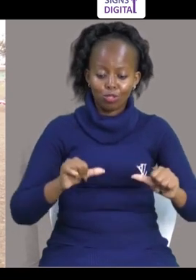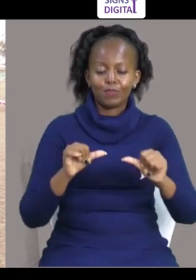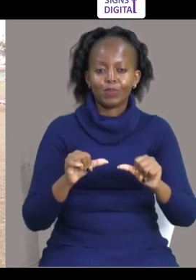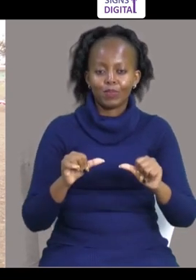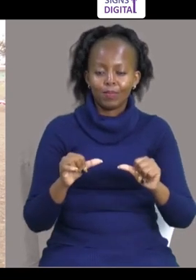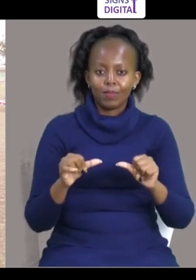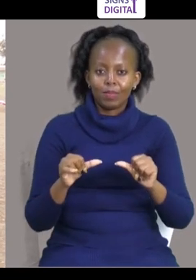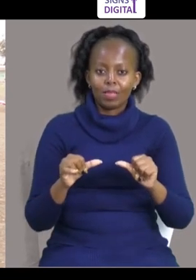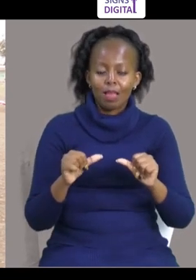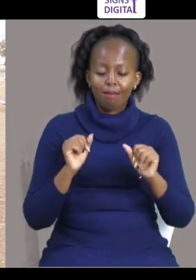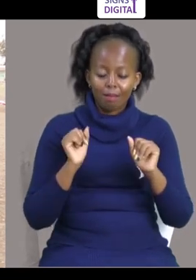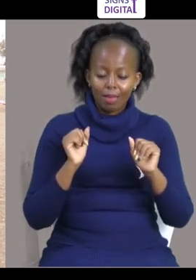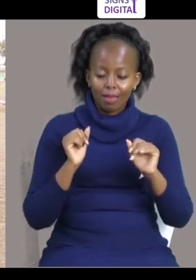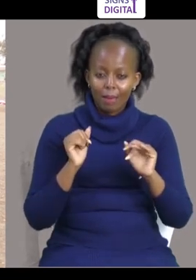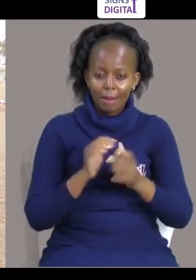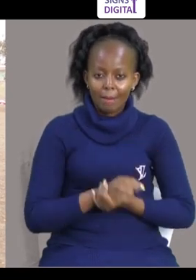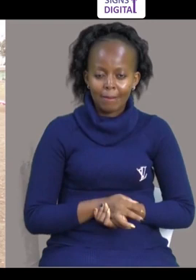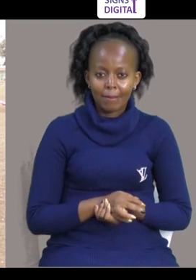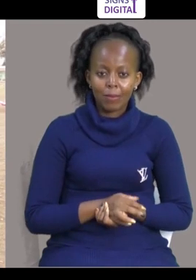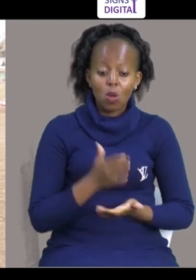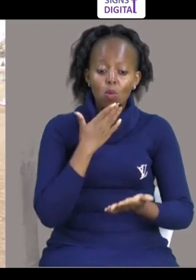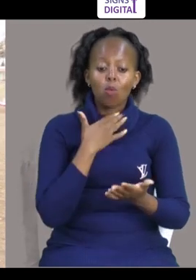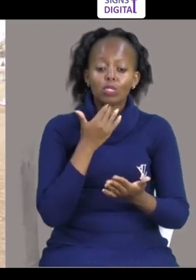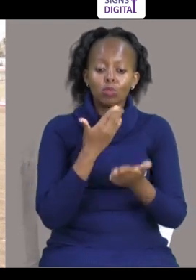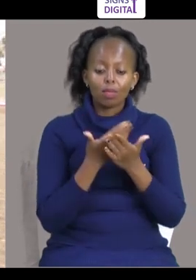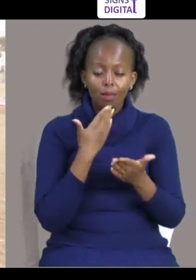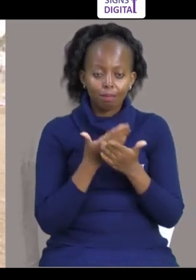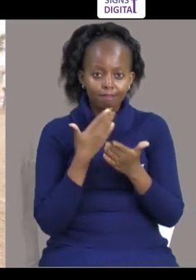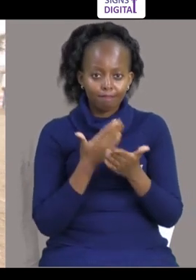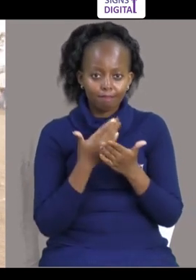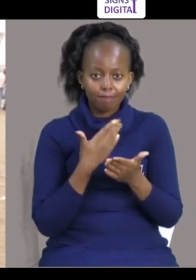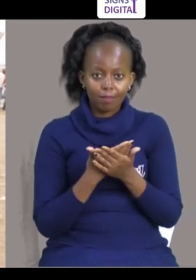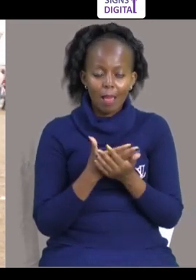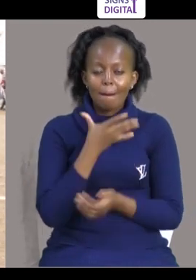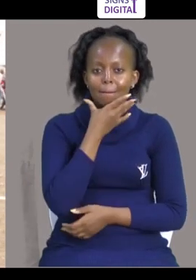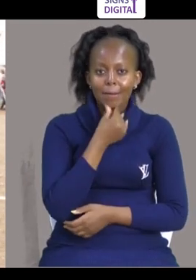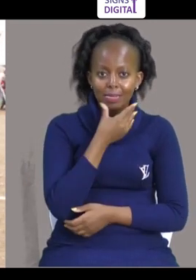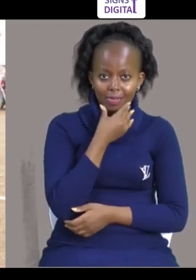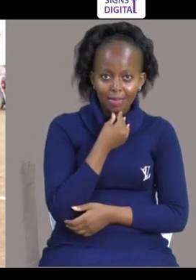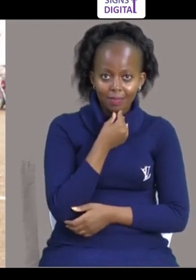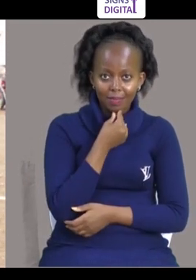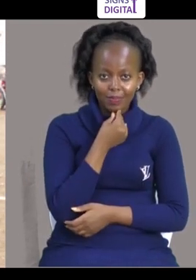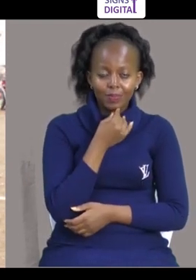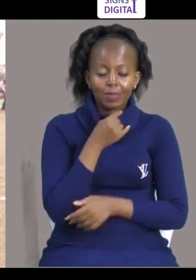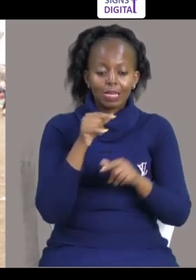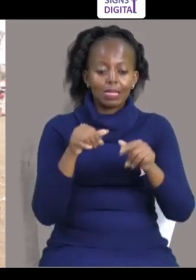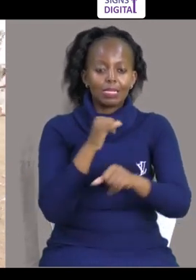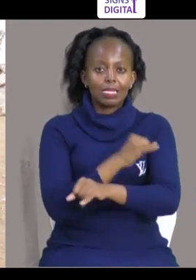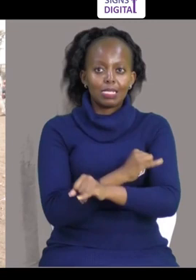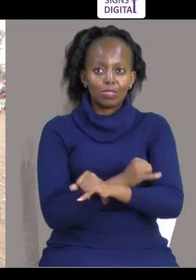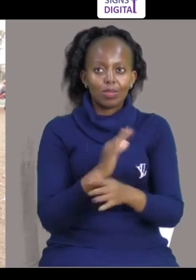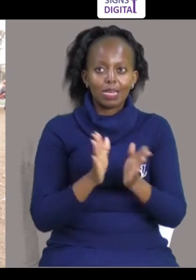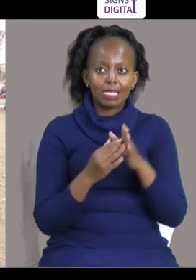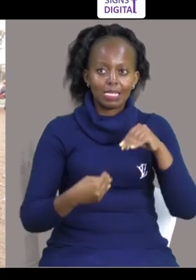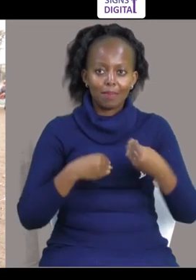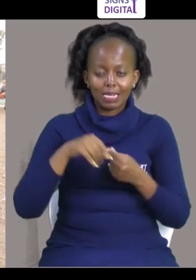huu Weze Kufanikiwa Tashikuru sana Desta Institute